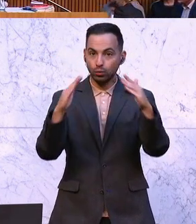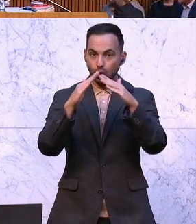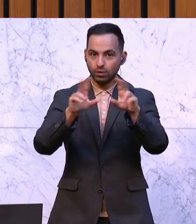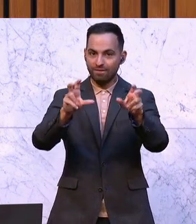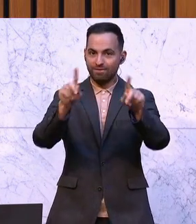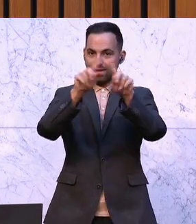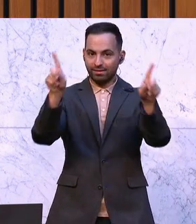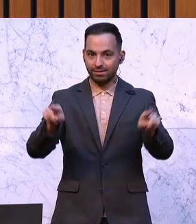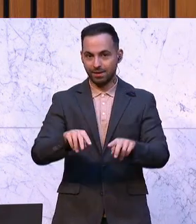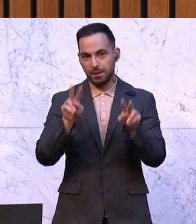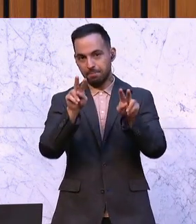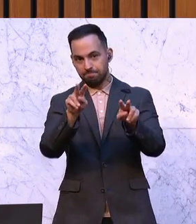Bildschirmen.